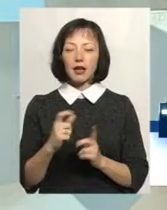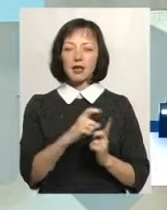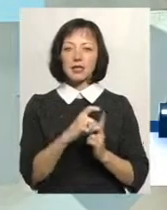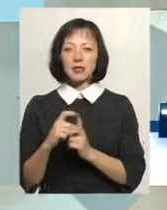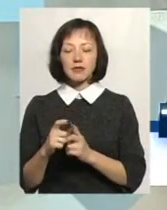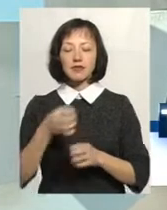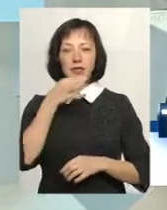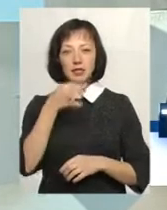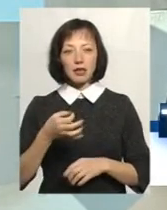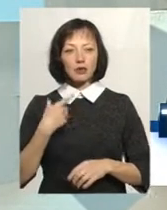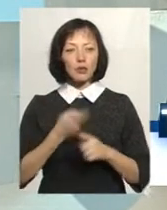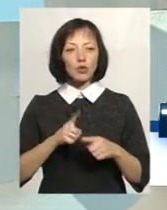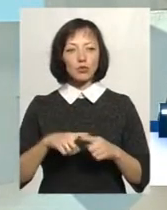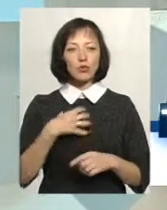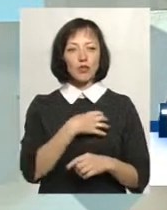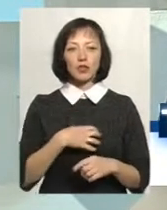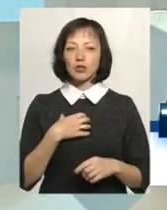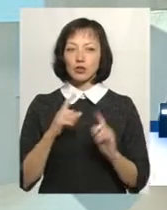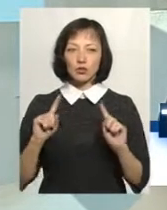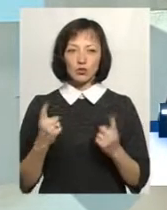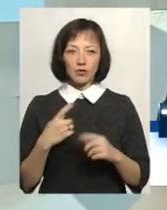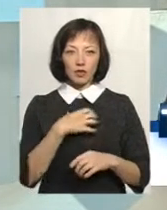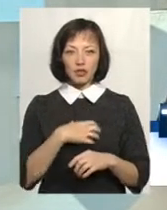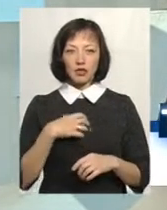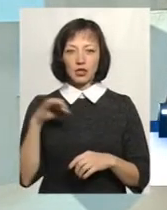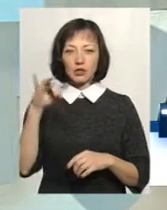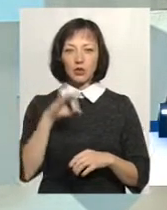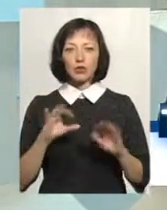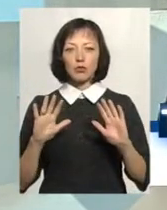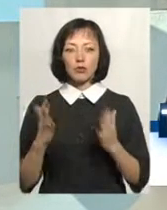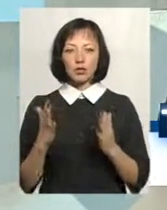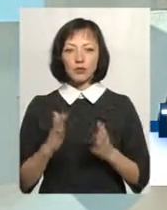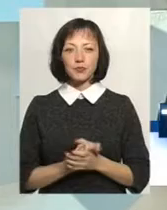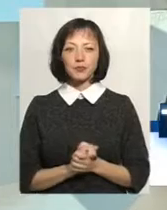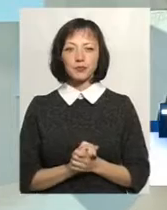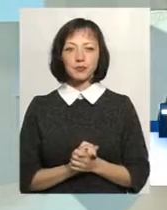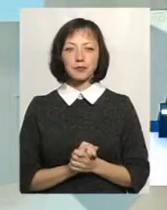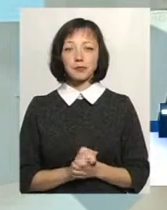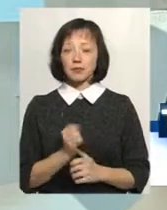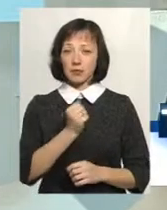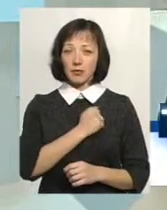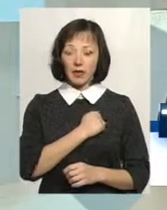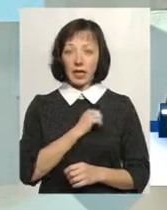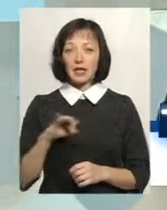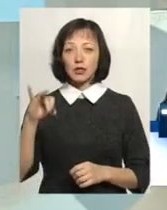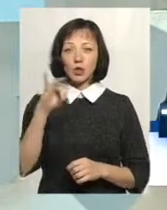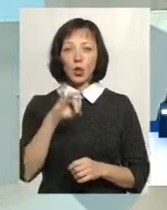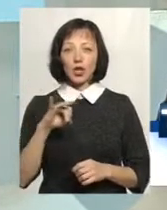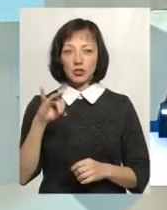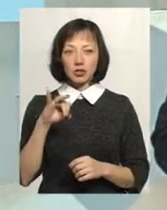про цю дійсно важливу, дуже важливу подію. Історично, так. На жаль, історична, атеїстична наука